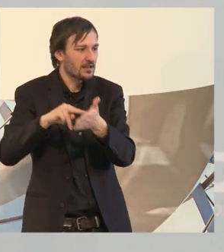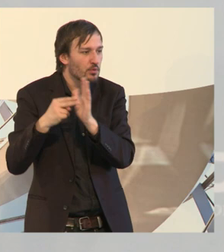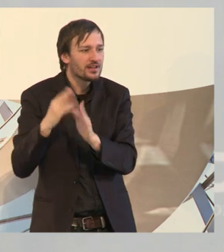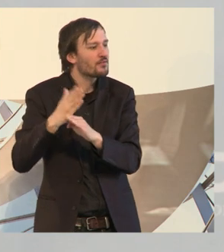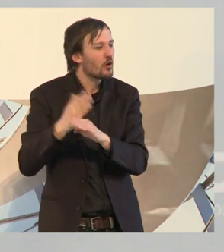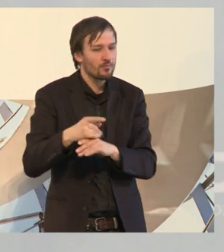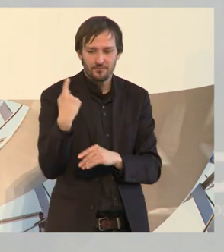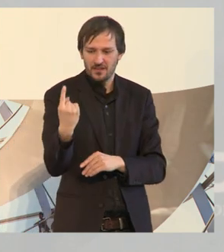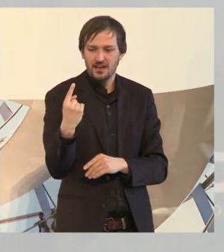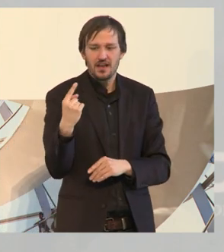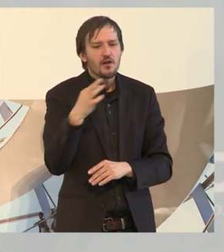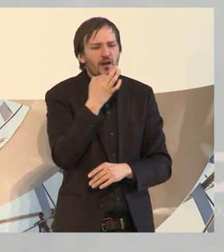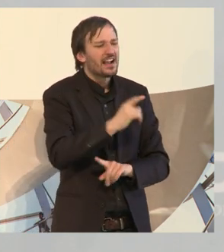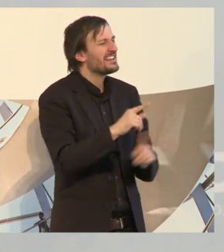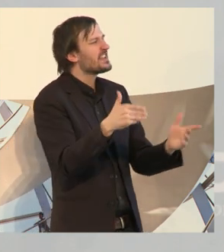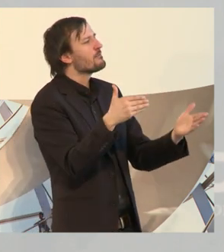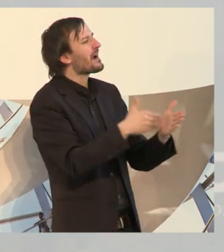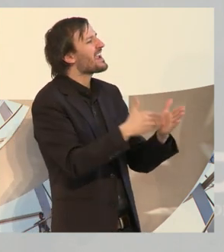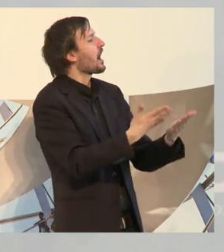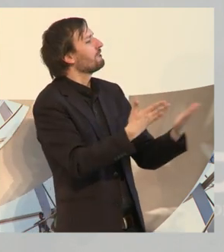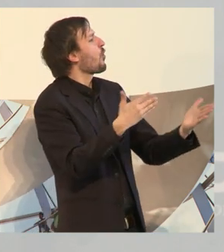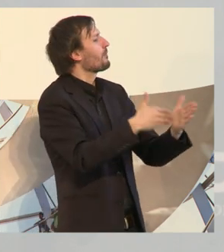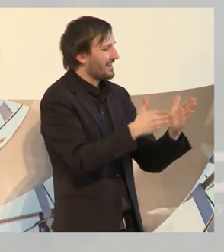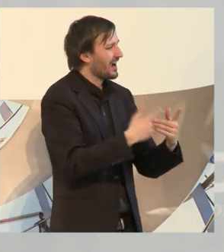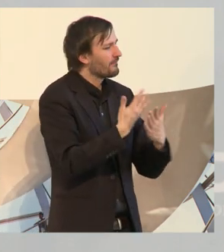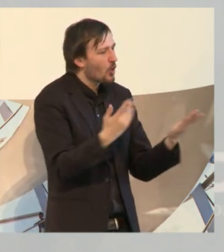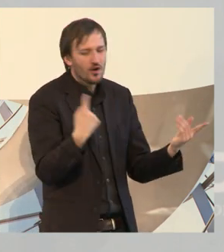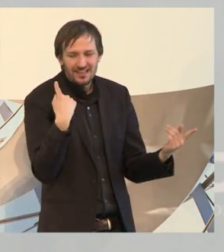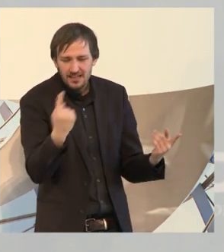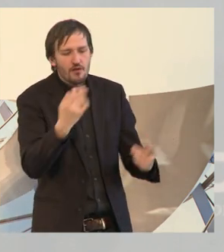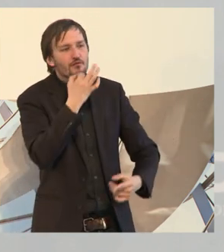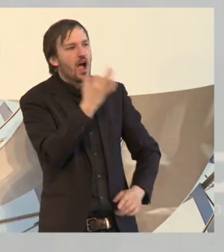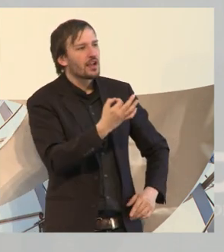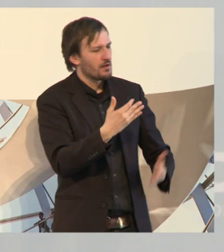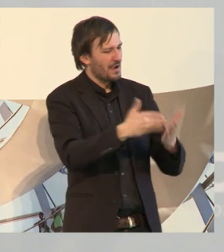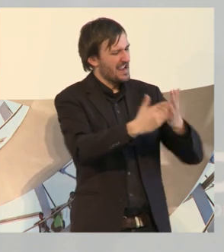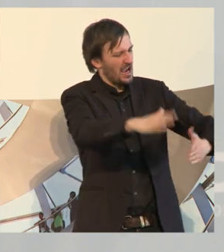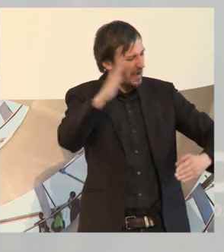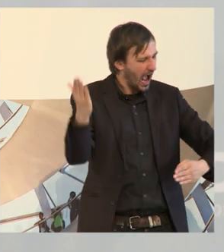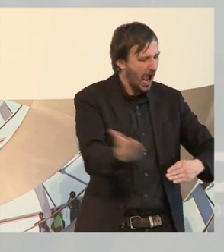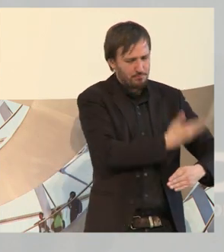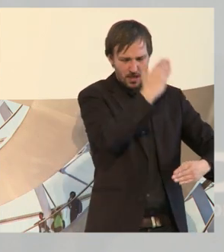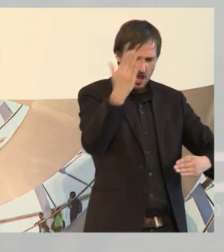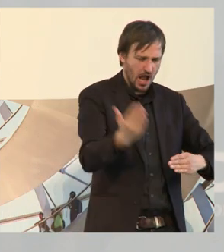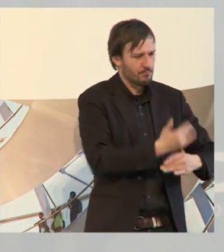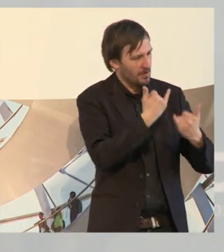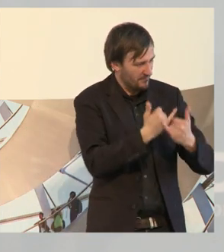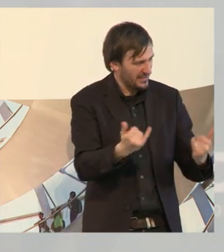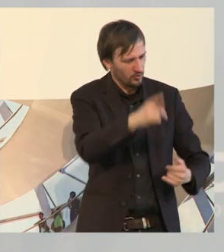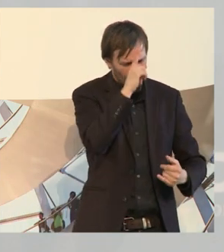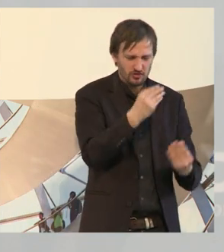Die fragen nicht immer nach den Barrieren, die da sind, sondern die setzen sich damit auseinander, wie kriegen wir die Barrieren weg. Und das ist, glaube ich,